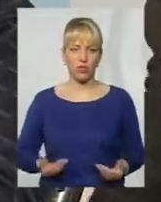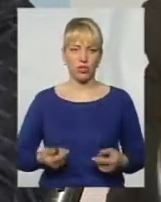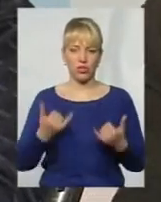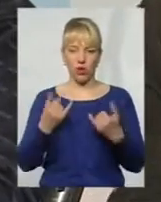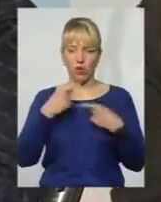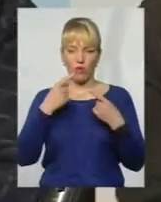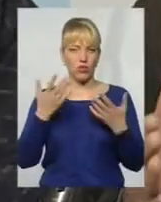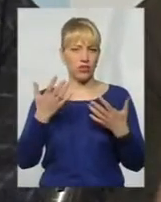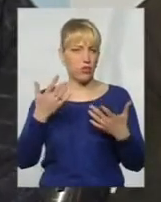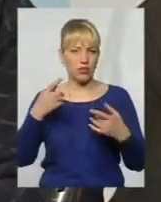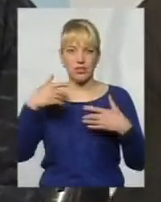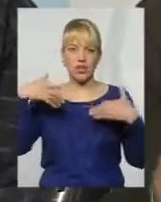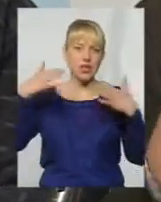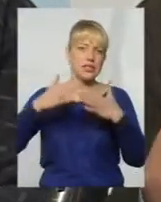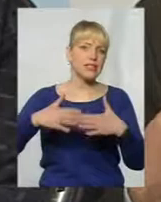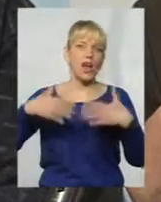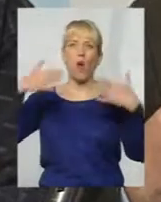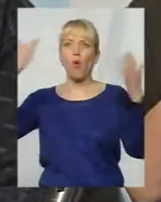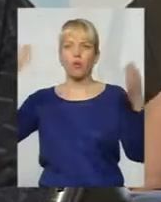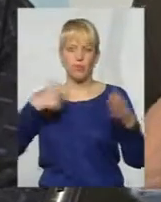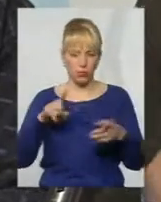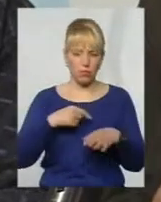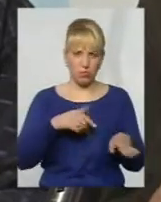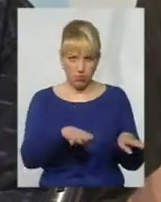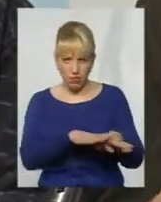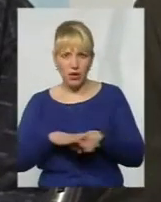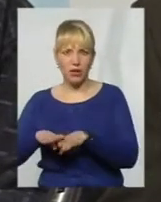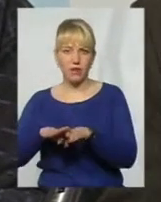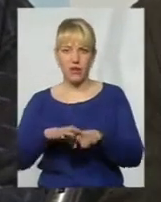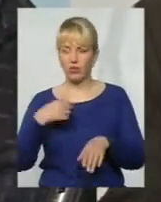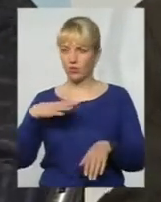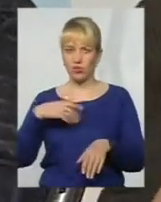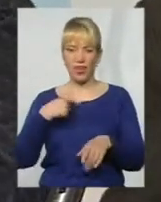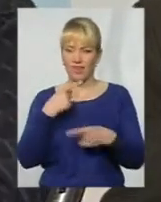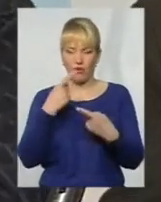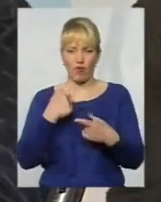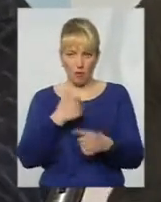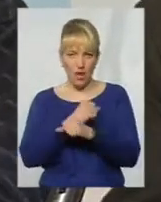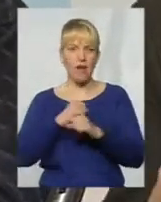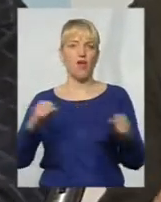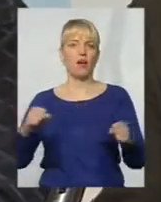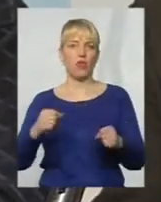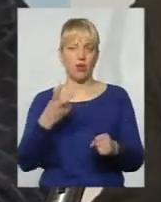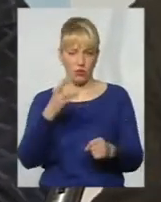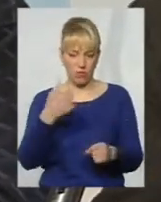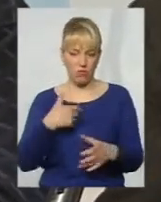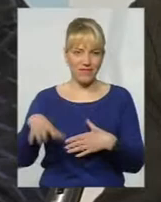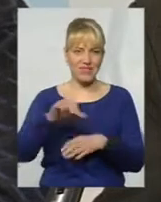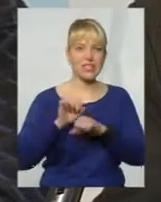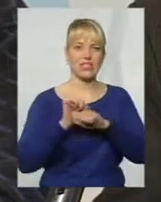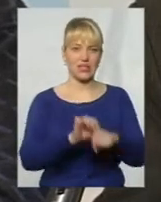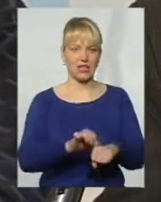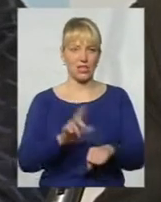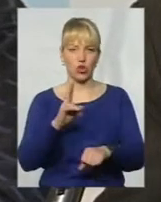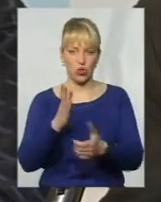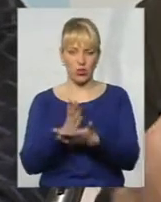про якісь заоблашені, щоб нас всім прирівняти. Почкайте, я не кажу, що ми герої, але ми захистили всіх останних, які ми сьогодні живемо на Білому